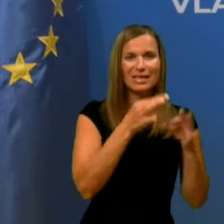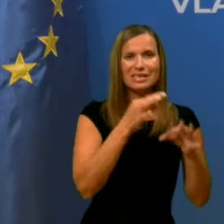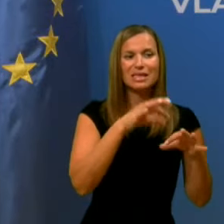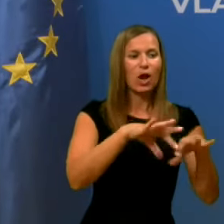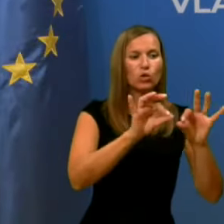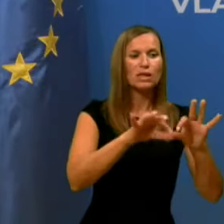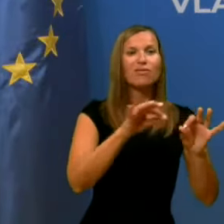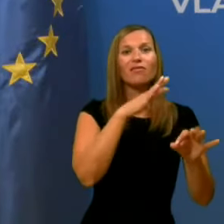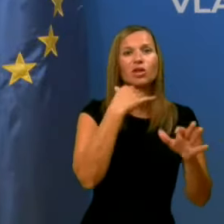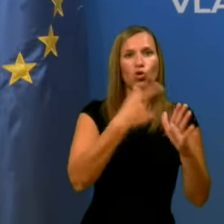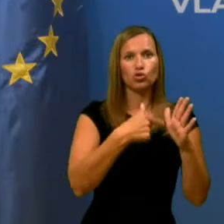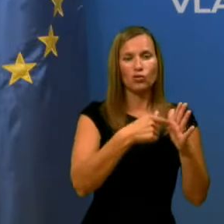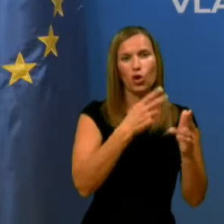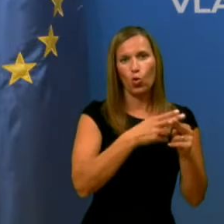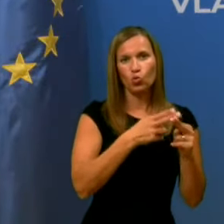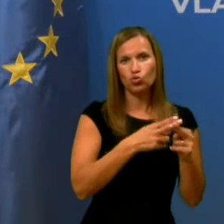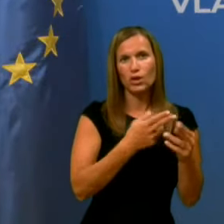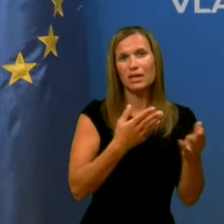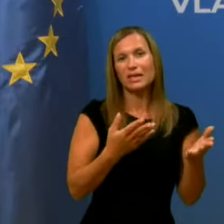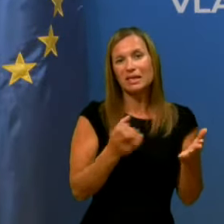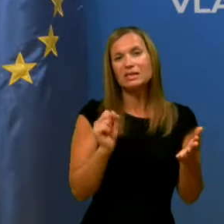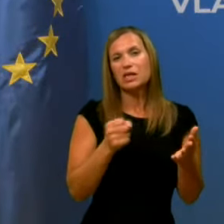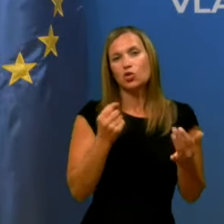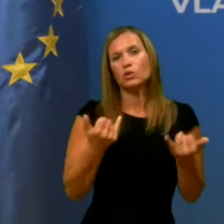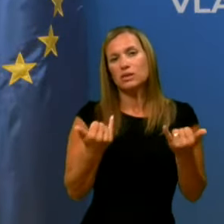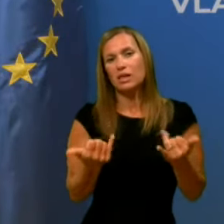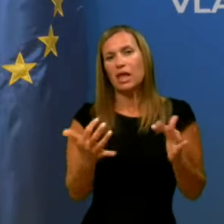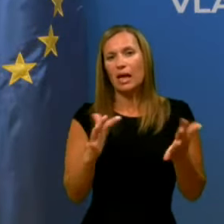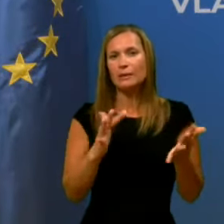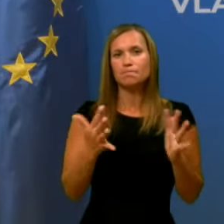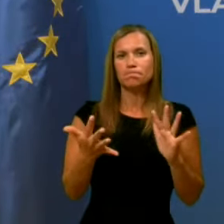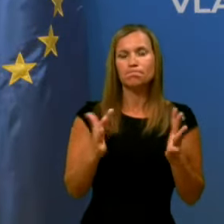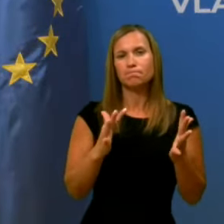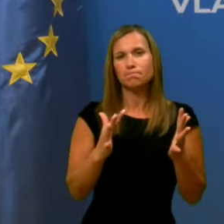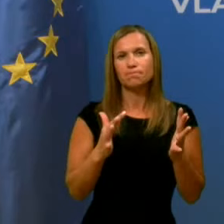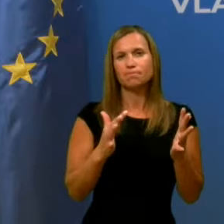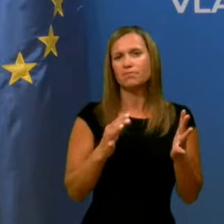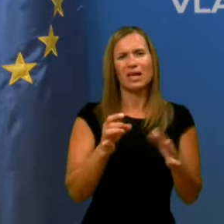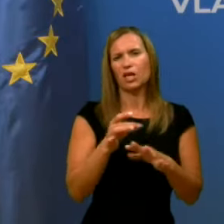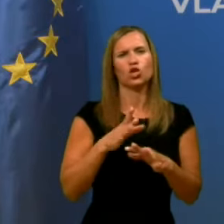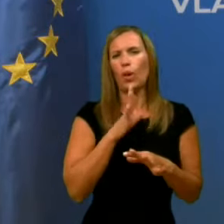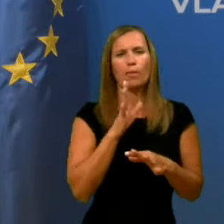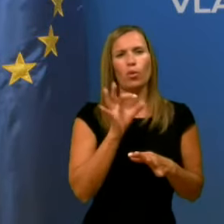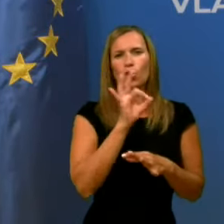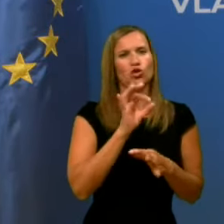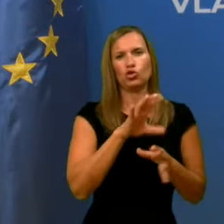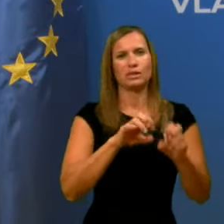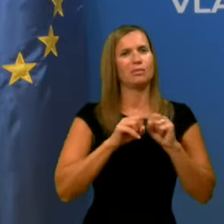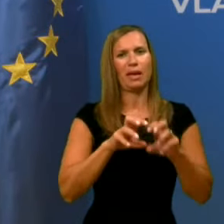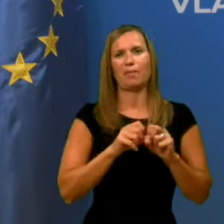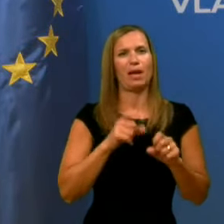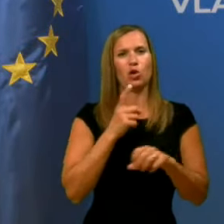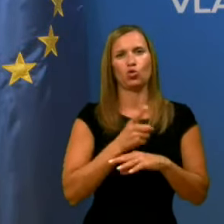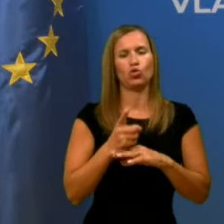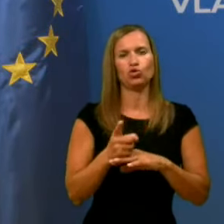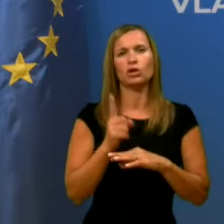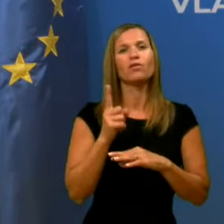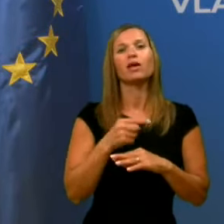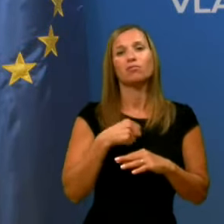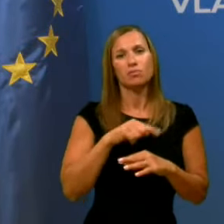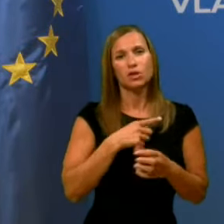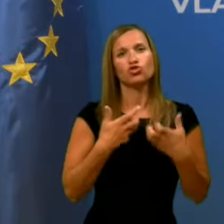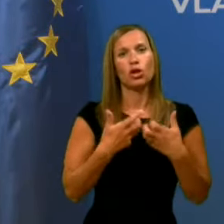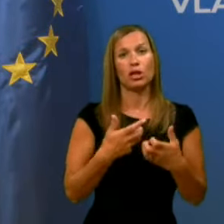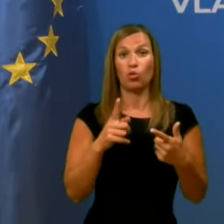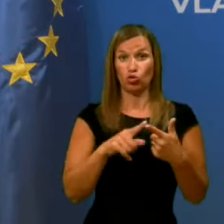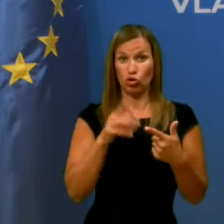okuženih. Tako da v tem delu se zato na hitro so, da ne bojo sprejemale odločitve, predvsem pa želimo, če se bojo